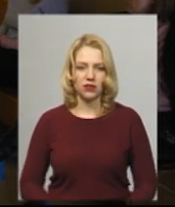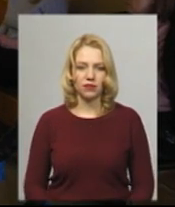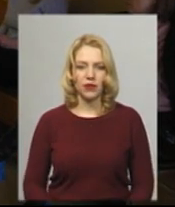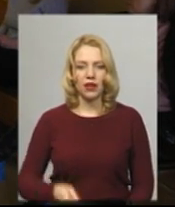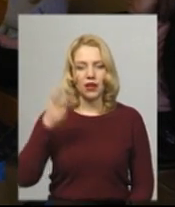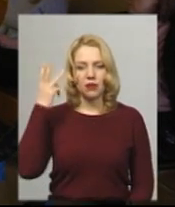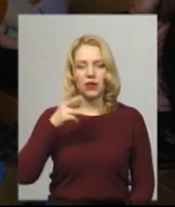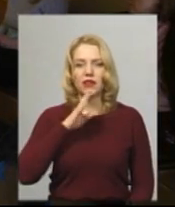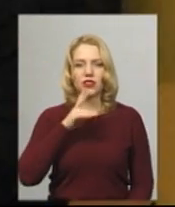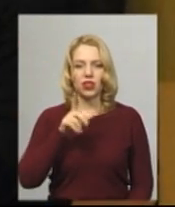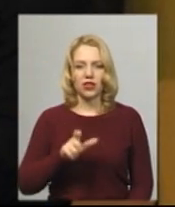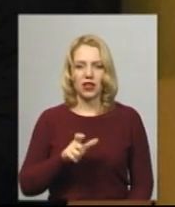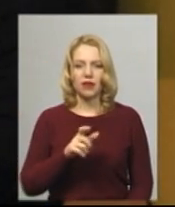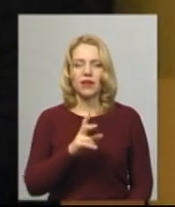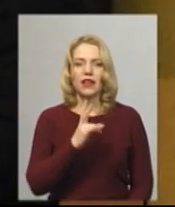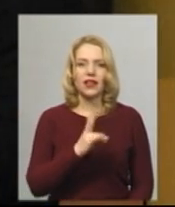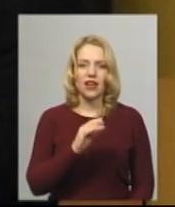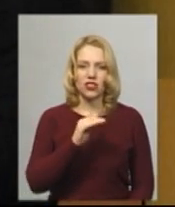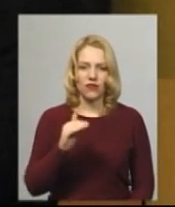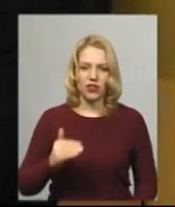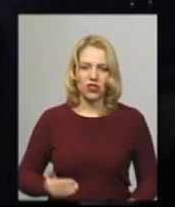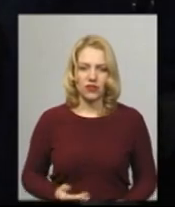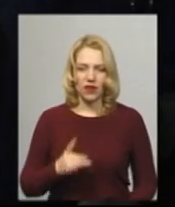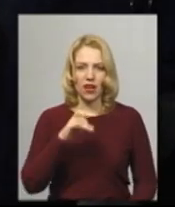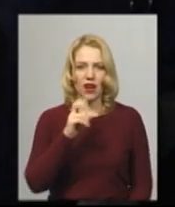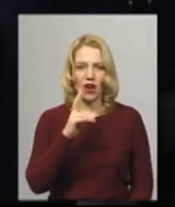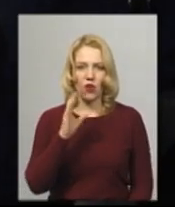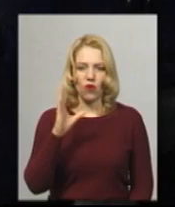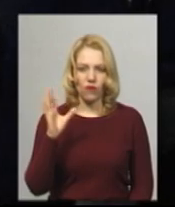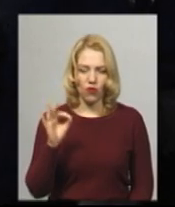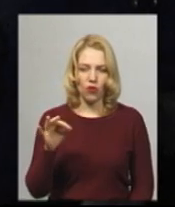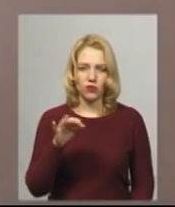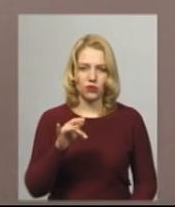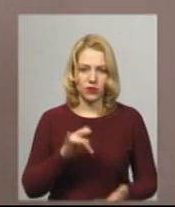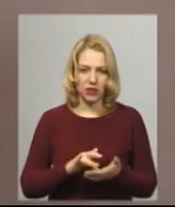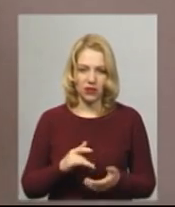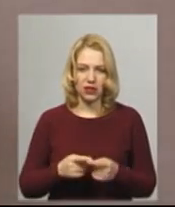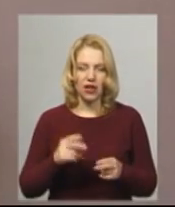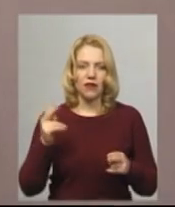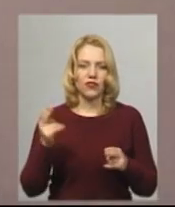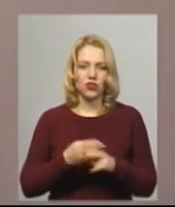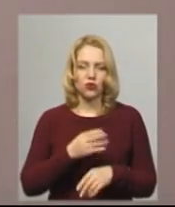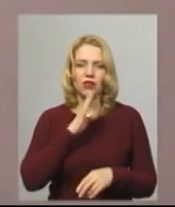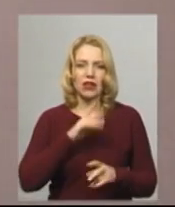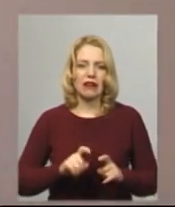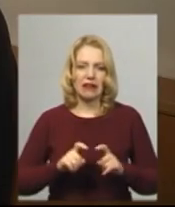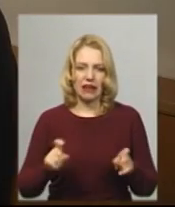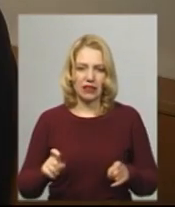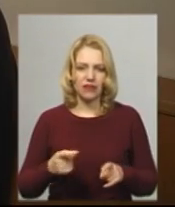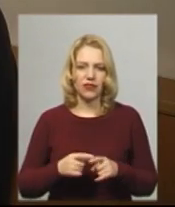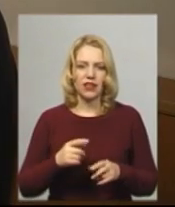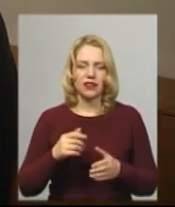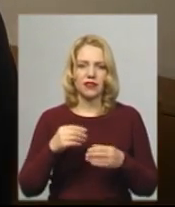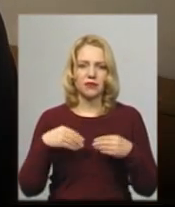Хмельничанка Наталя Федорова проживає у мікрорайні ракове обласного центру. Каже, відсутність лікарів-гінекологів в амбулаторії спричиняє незручності.